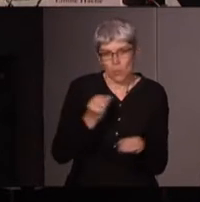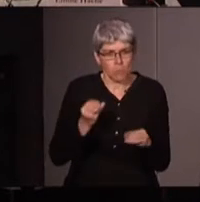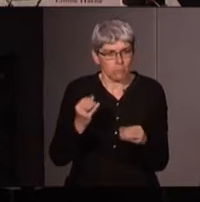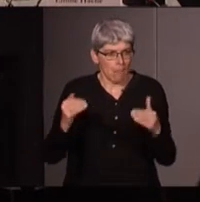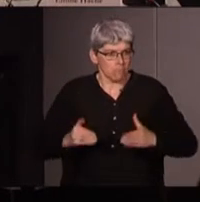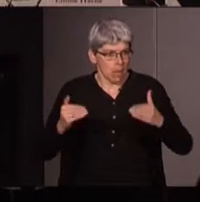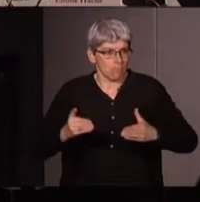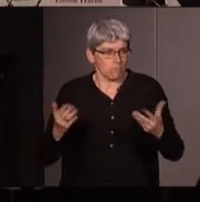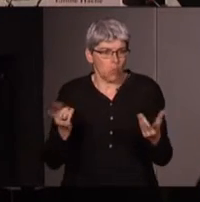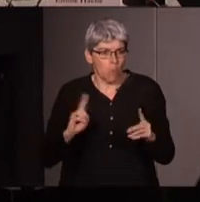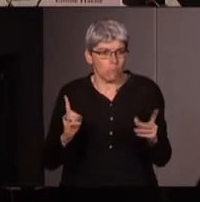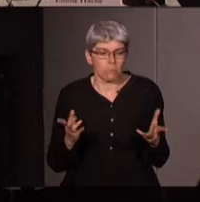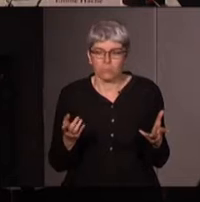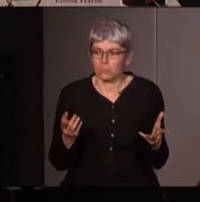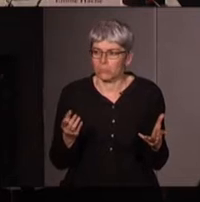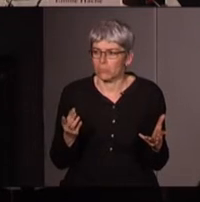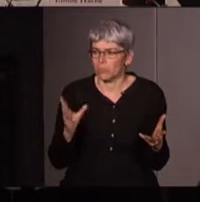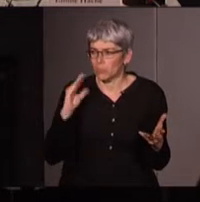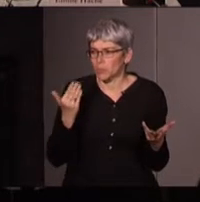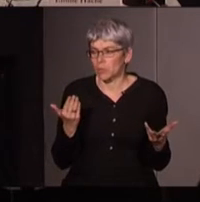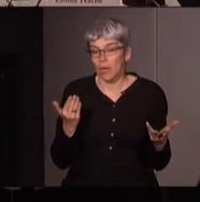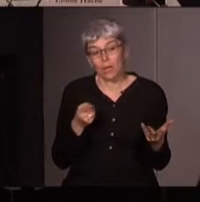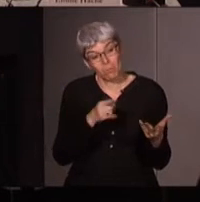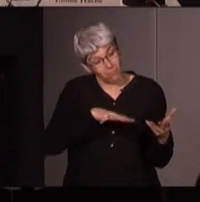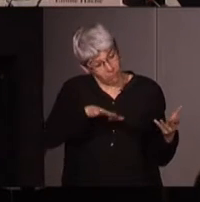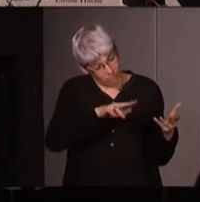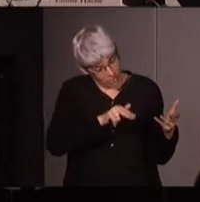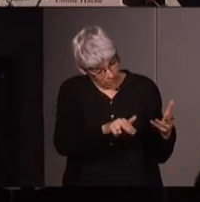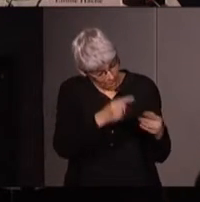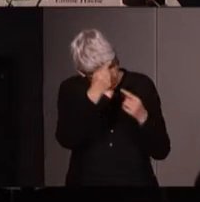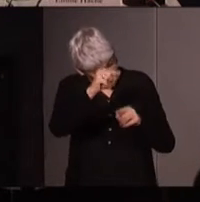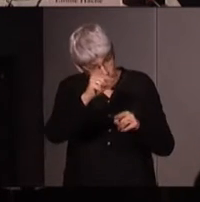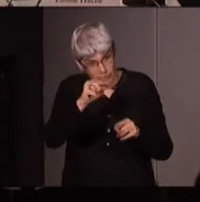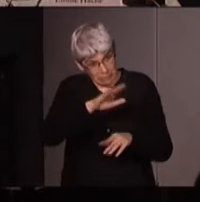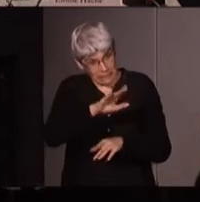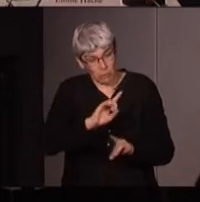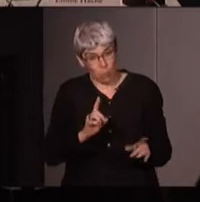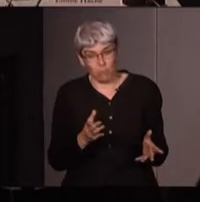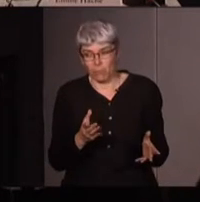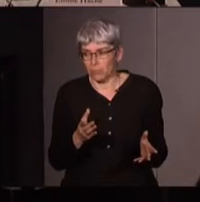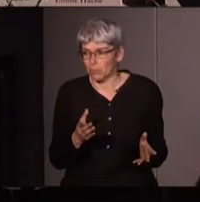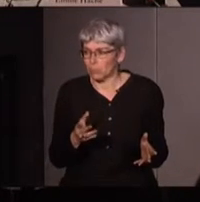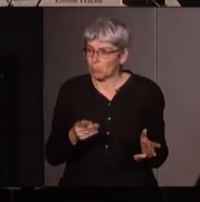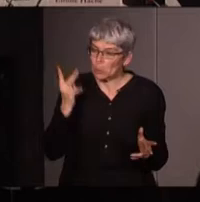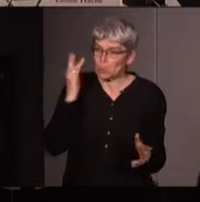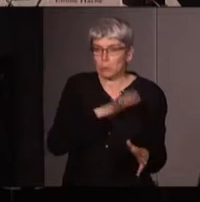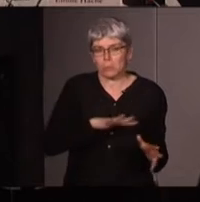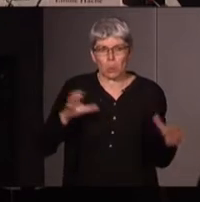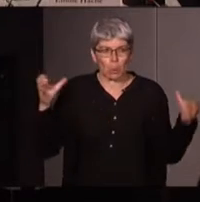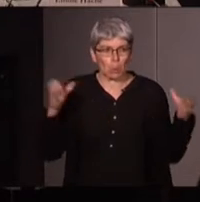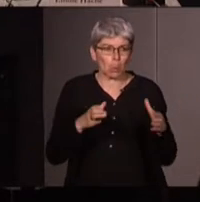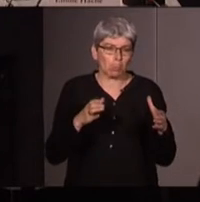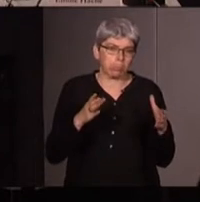du tout et quelque part ce sera un contresens d'attendre de leur part des revendications spécifiques et c'était plutôt des groupes